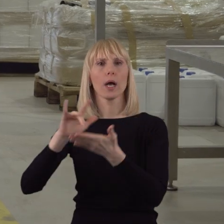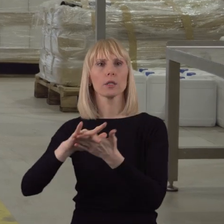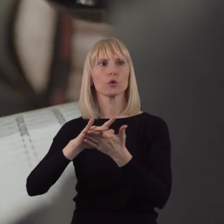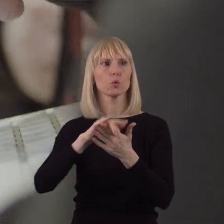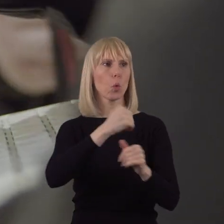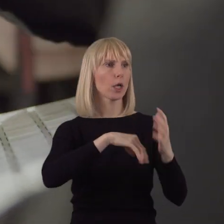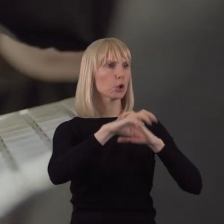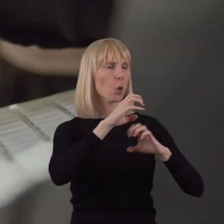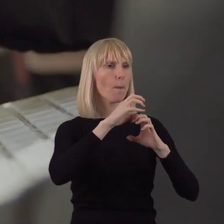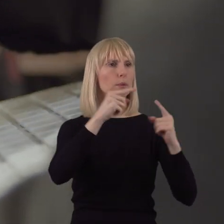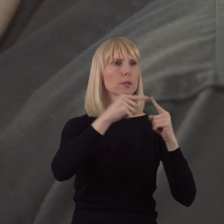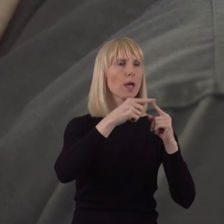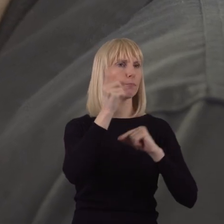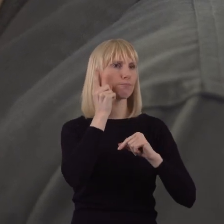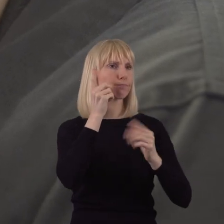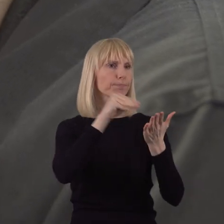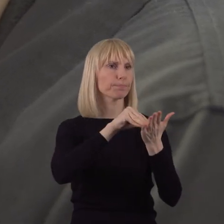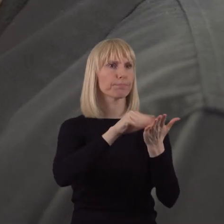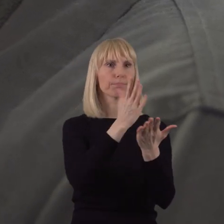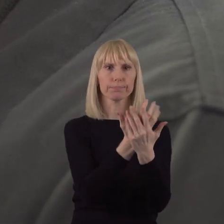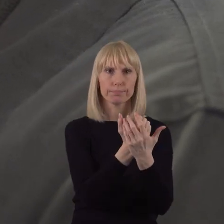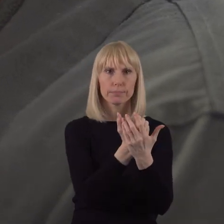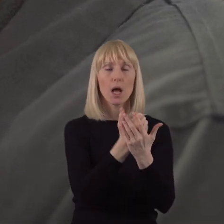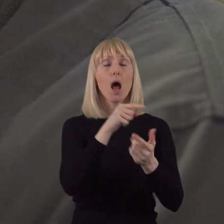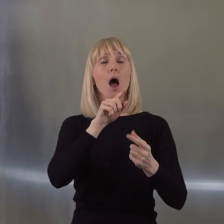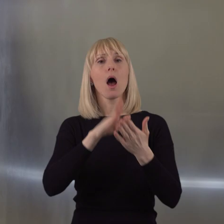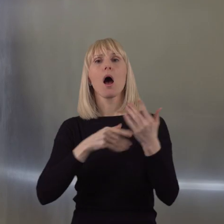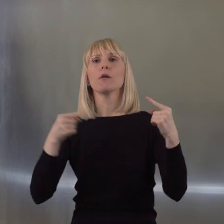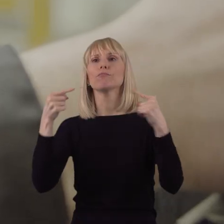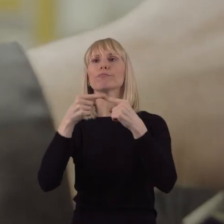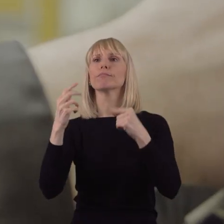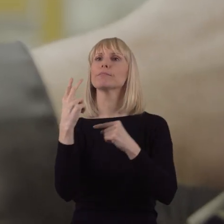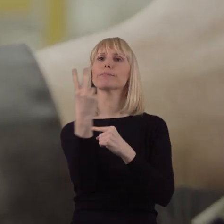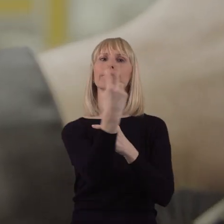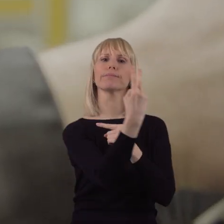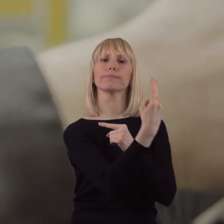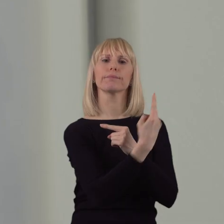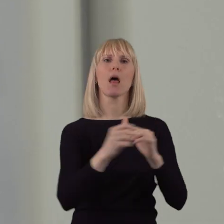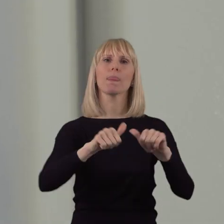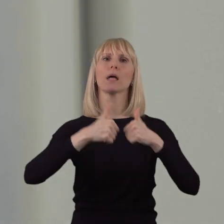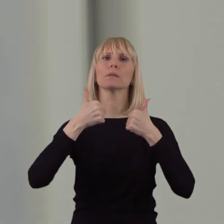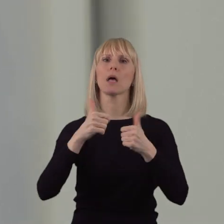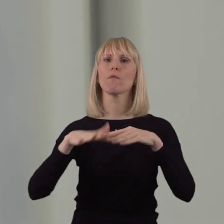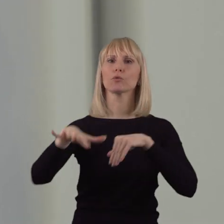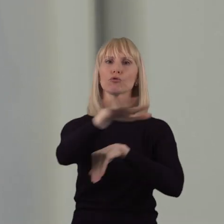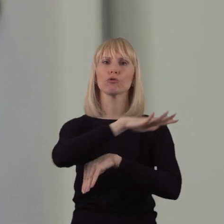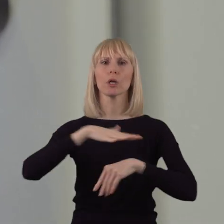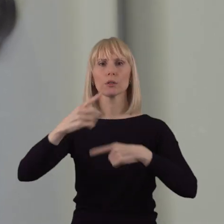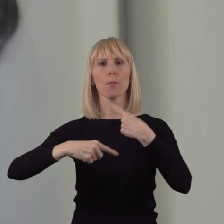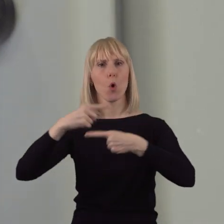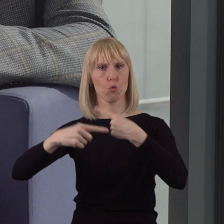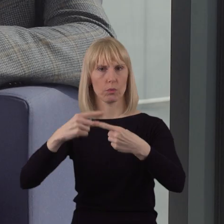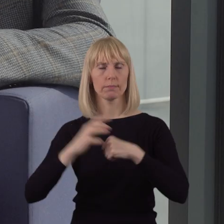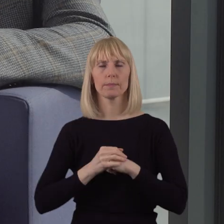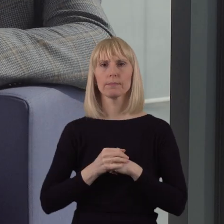aplikacją w urządzeniu mobilnym, którą mam przy sobie, a radiolatarniami rozmieszczonymi na stałe w przestrzeni zakładu przemysłowego.